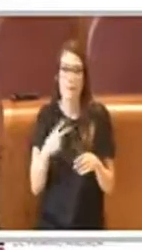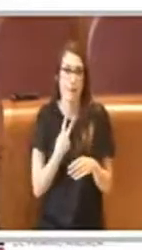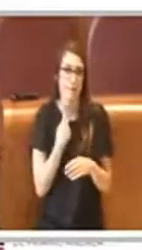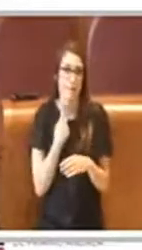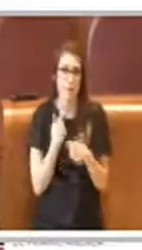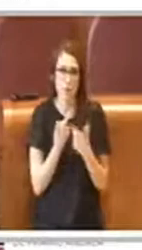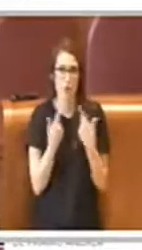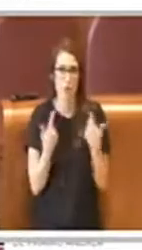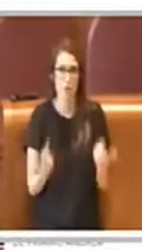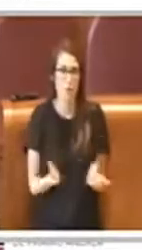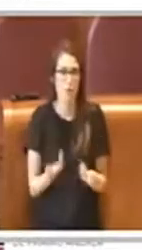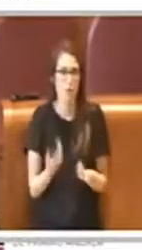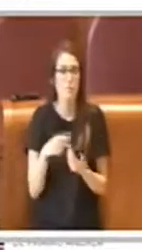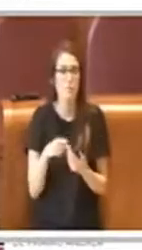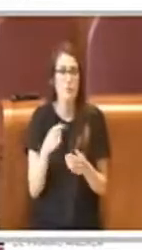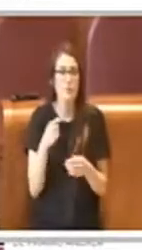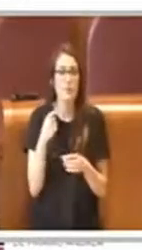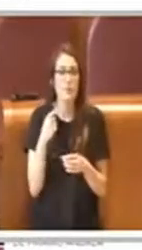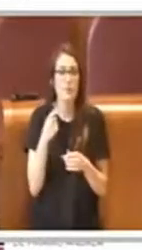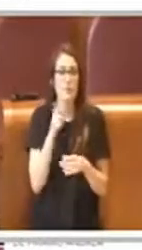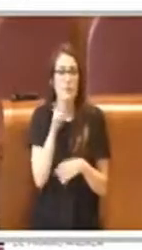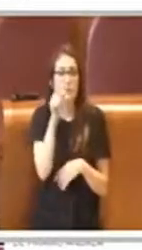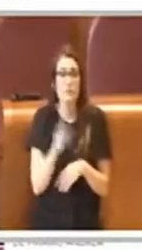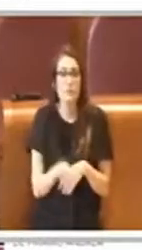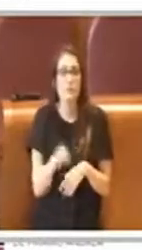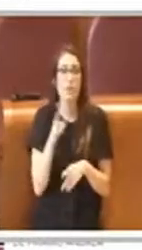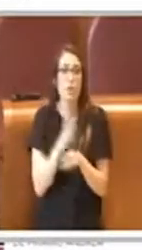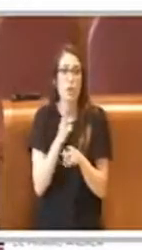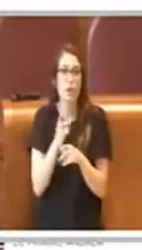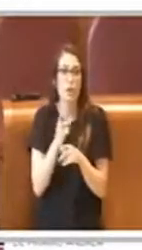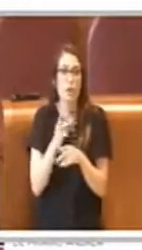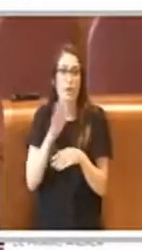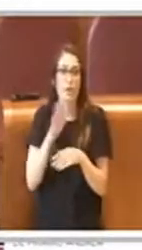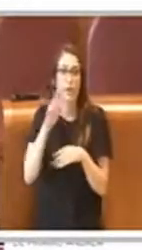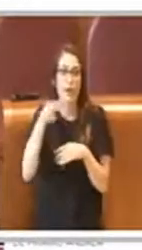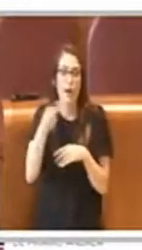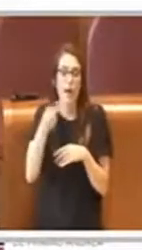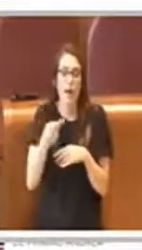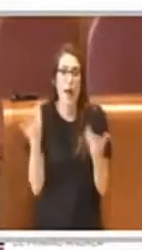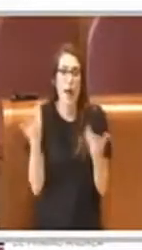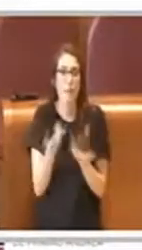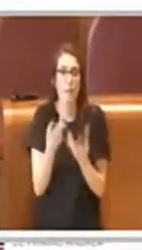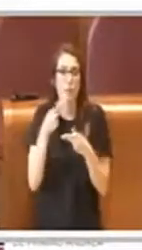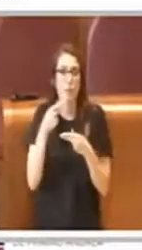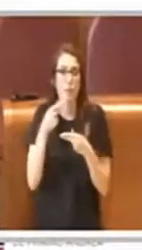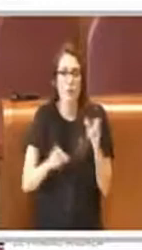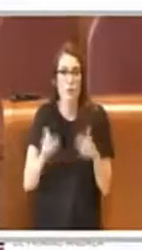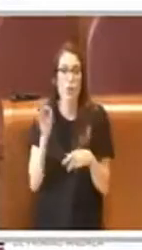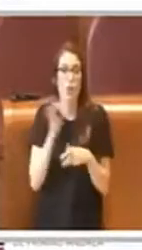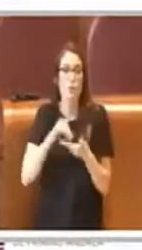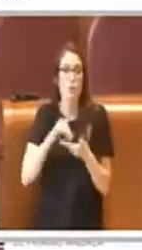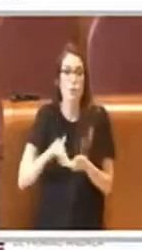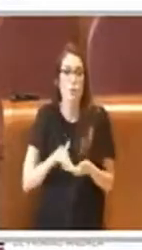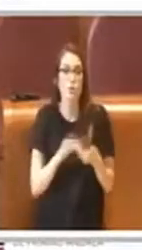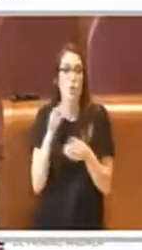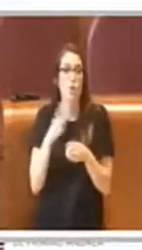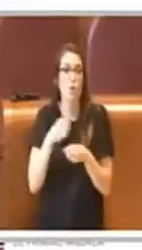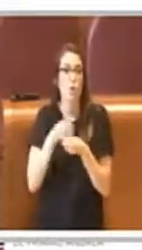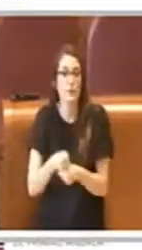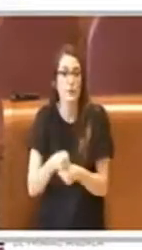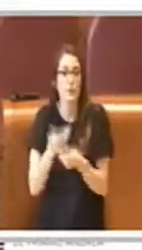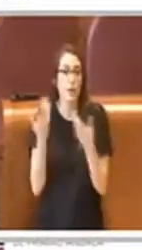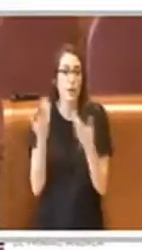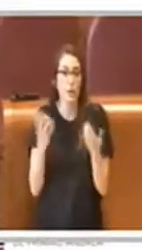di fatto quel soggetto dovrebbe essere al limite eletto dai cittadini o comunque da associazioni, da rappresentanze,